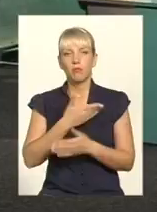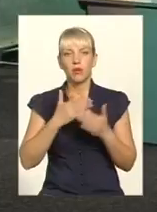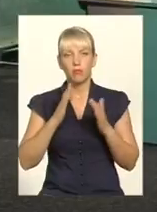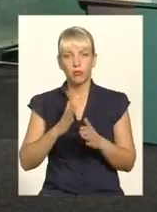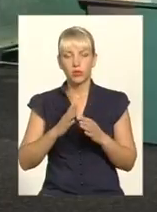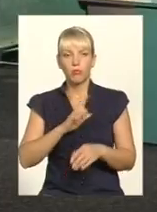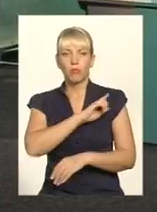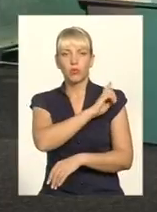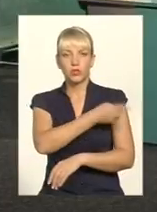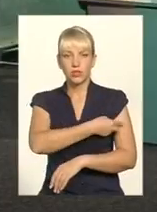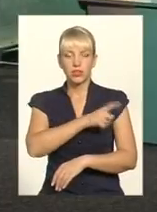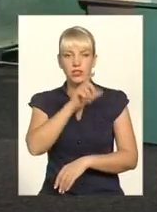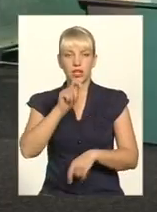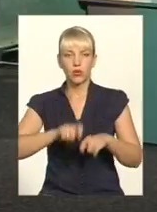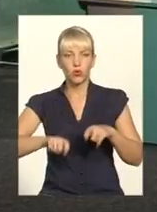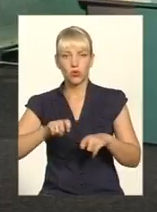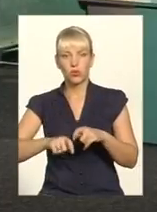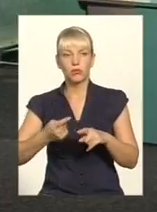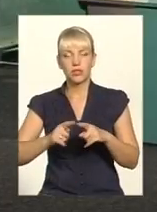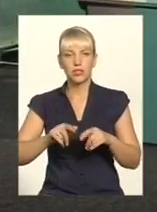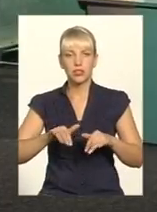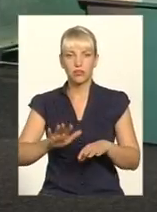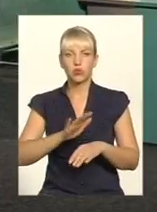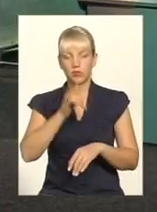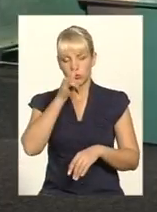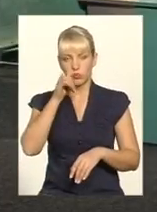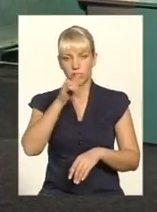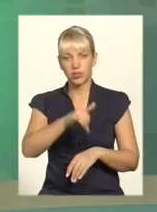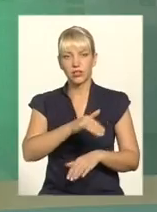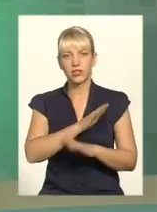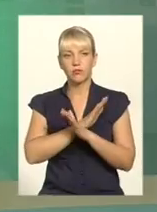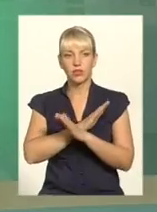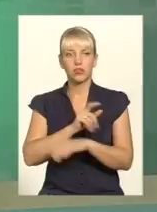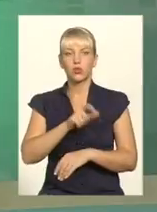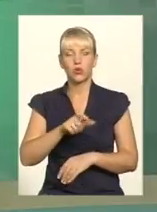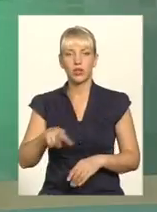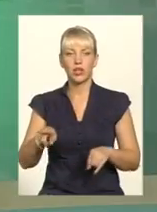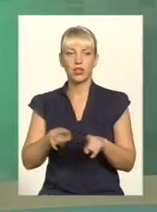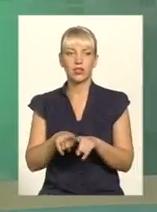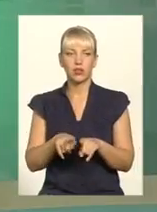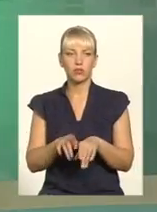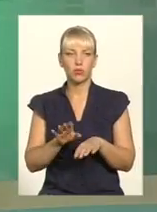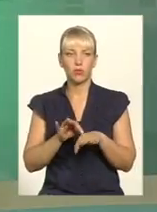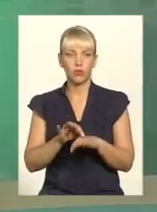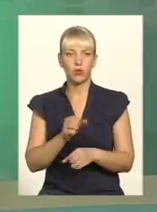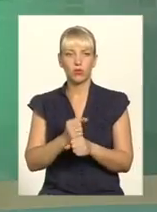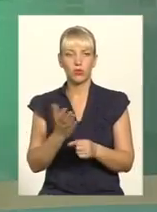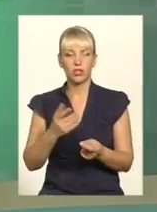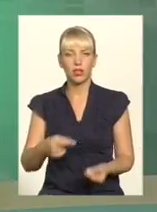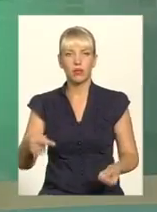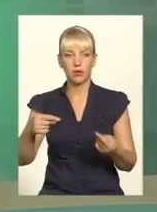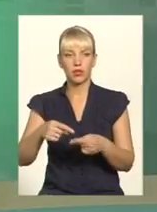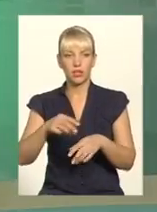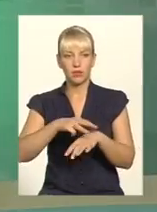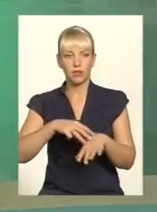за оправданням цих заходів, щоб не допустити каліцтвої смертей людей, а також проводити роботу, яка притаме на безпосередньо